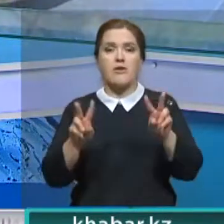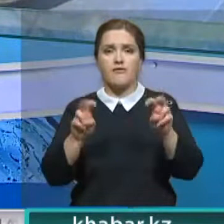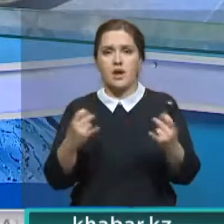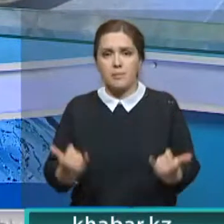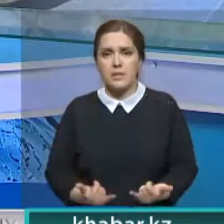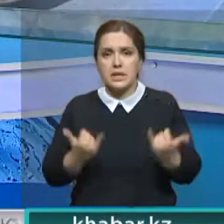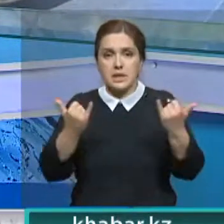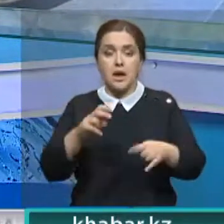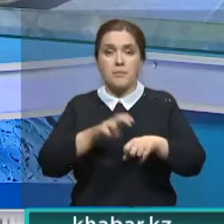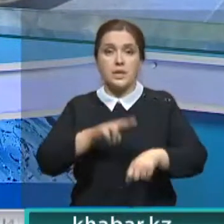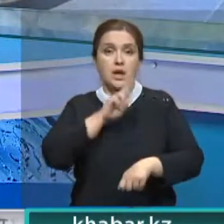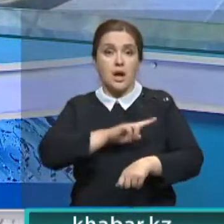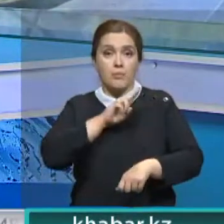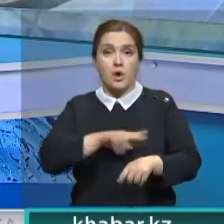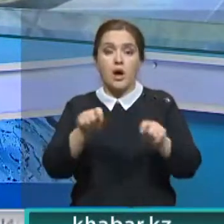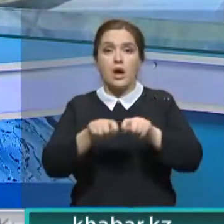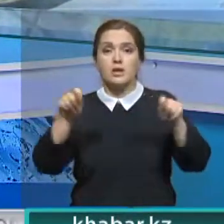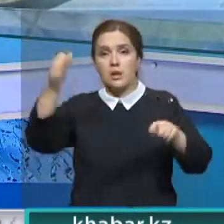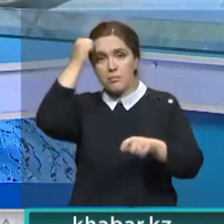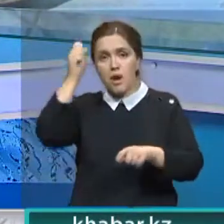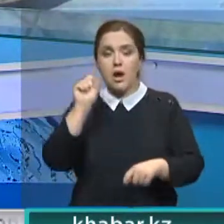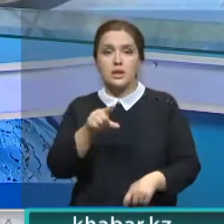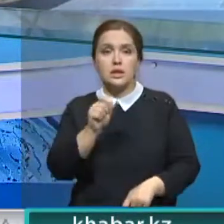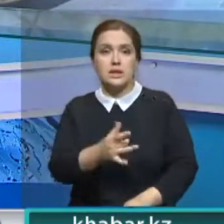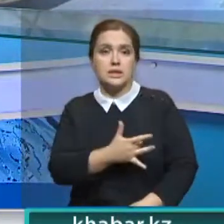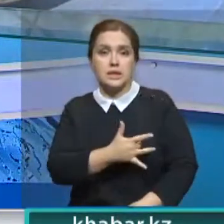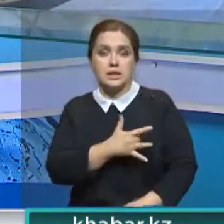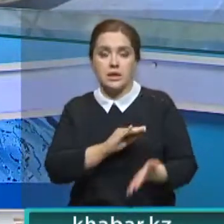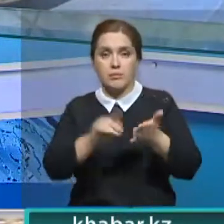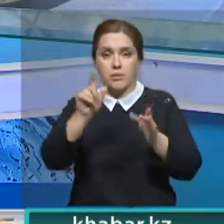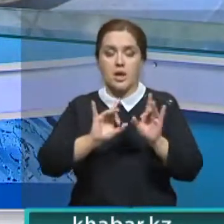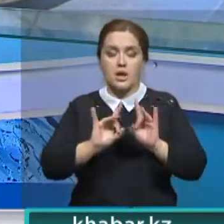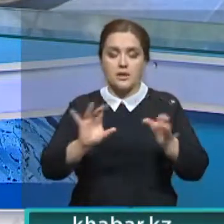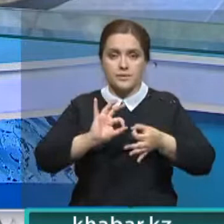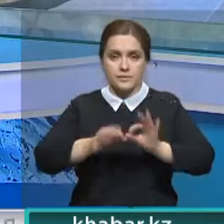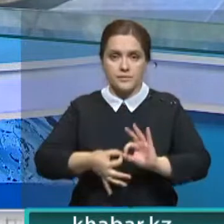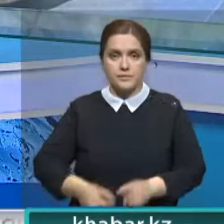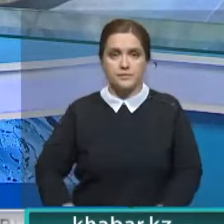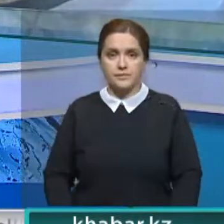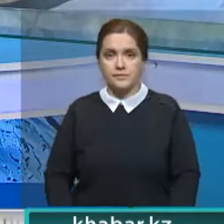признательности медработникам был открыт мемориал Алтен-Джурек. Тимур Казагулов с подробностями.